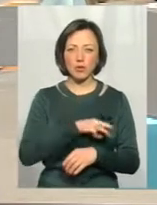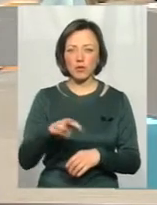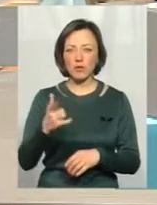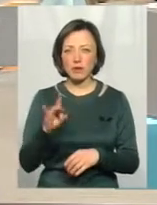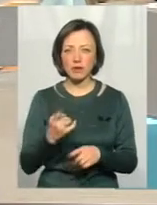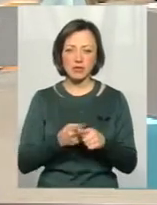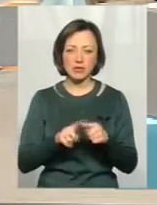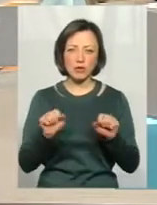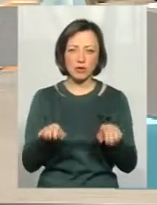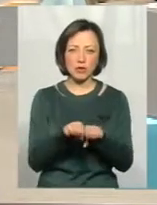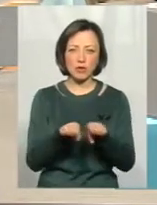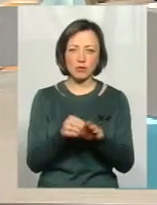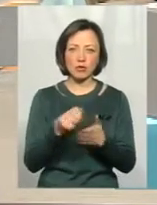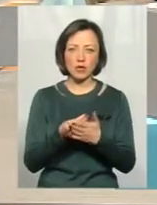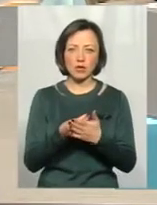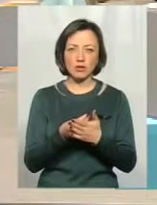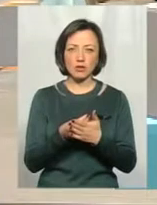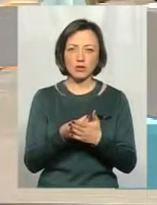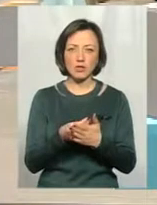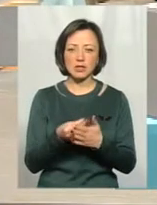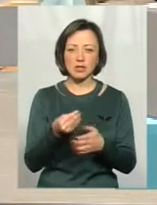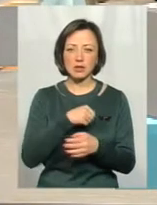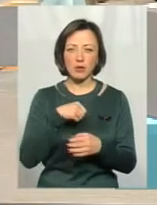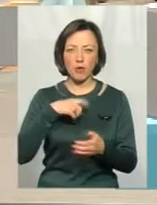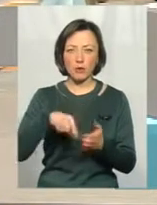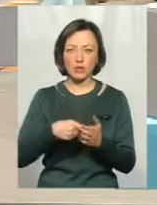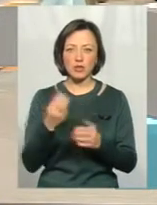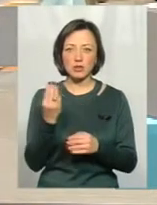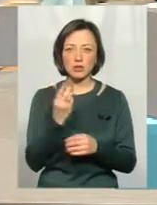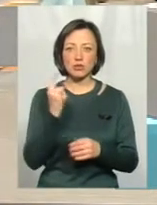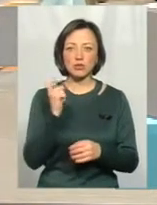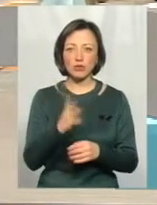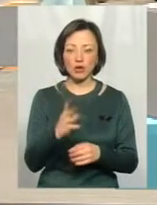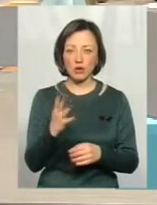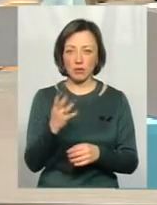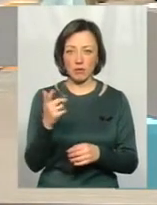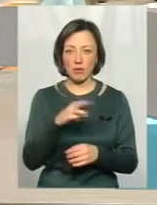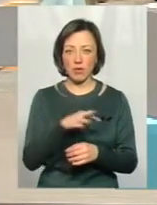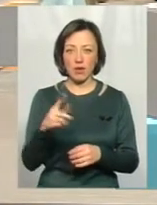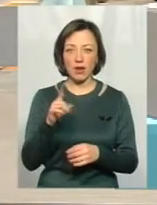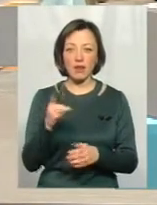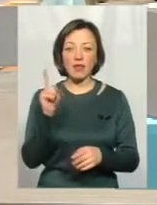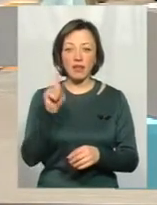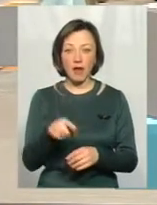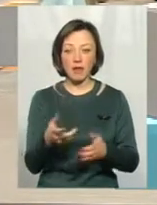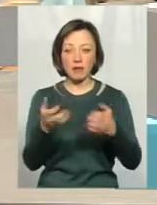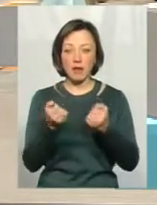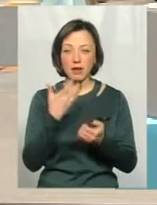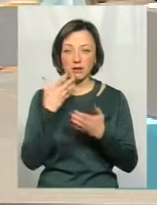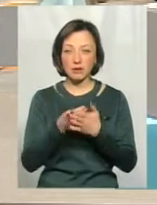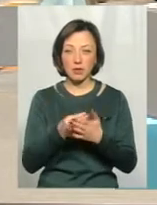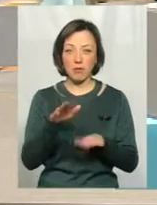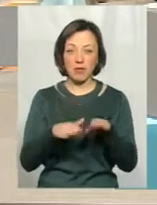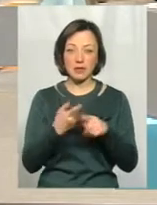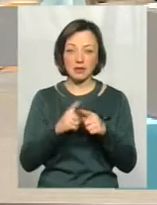це можна порівнювати з бюджетом самої Шепетівки, тому що там бюджет 140 млн грн. Навіть якщо вона бере на свій баланс це підприємство